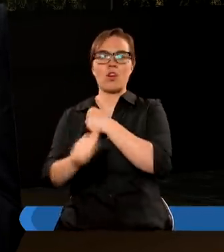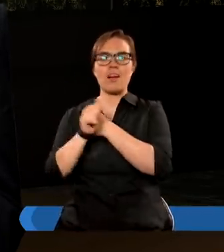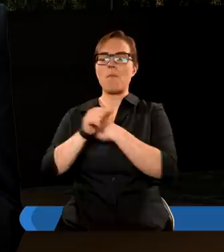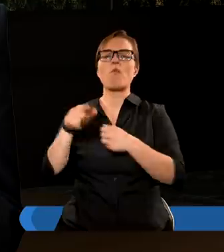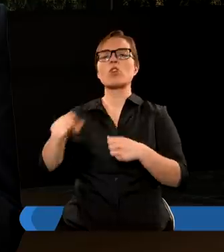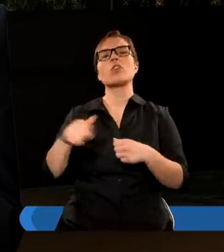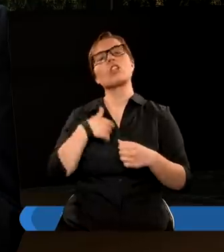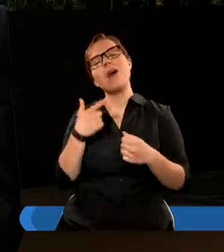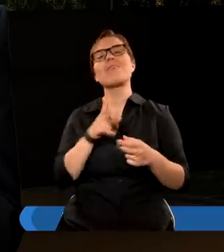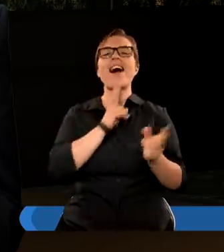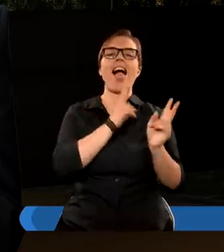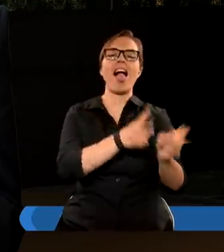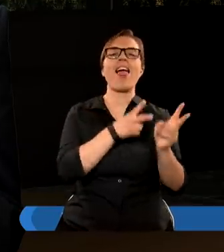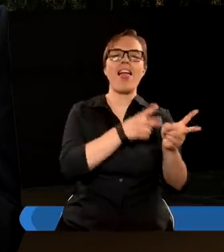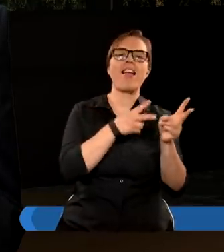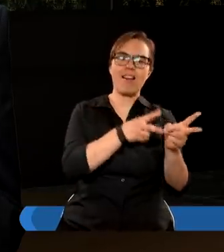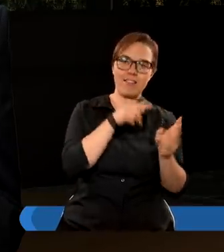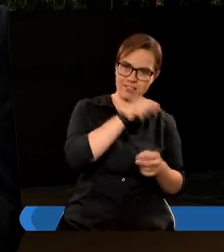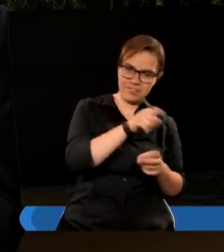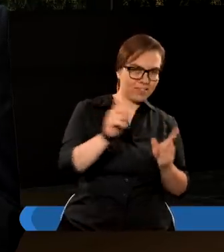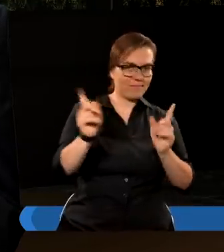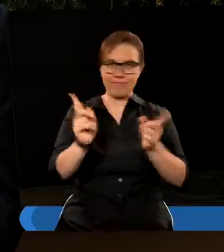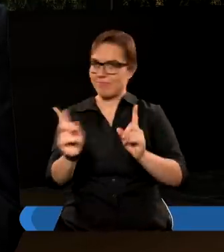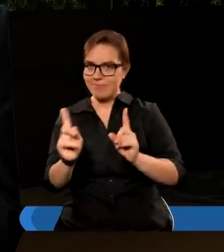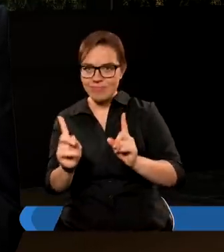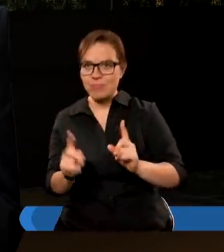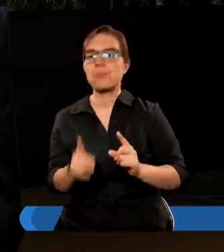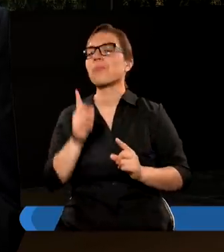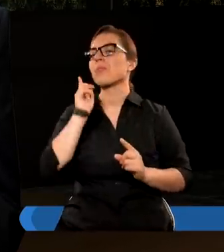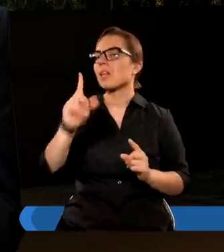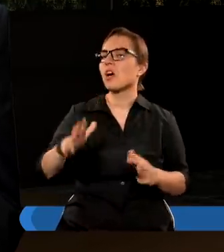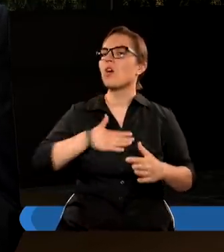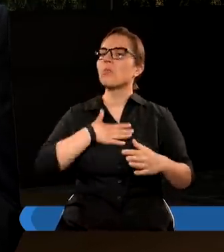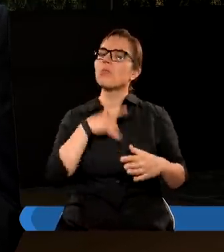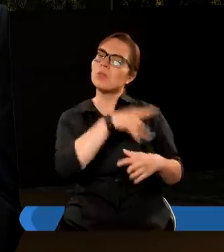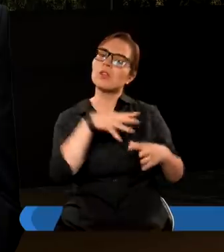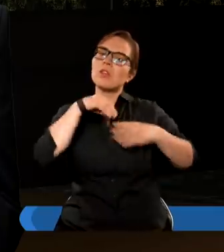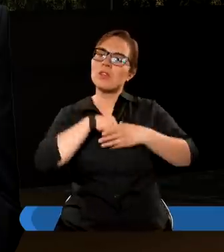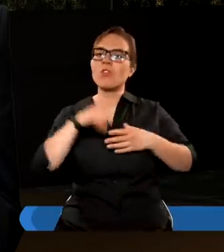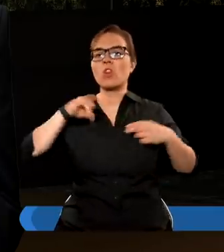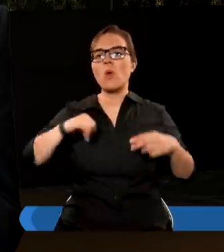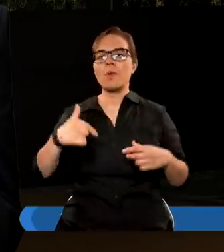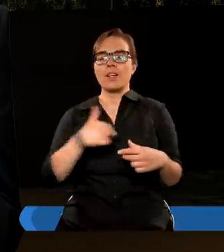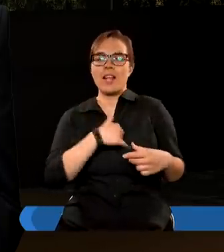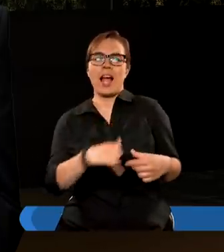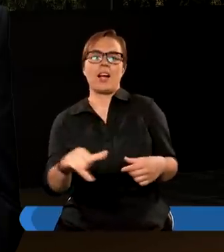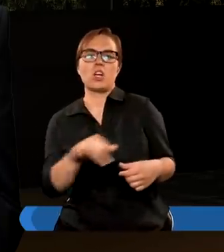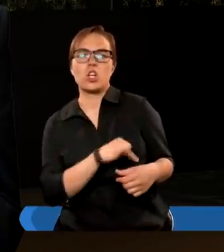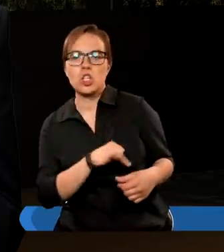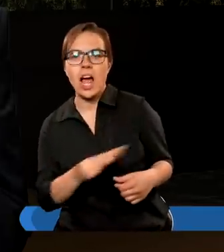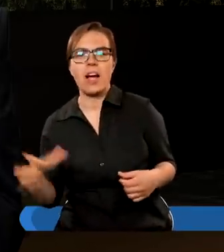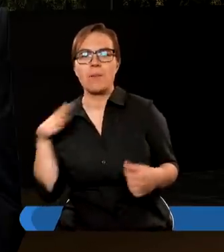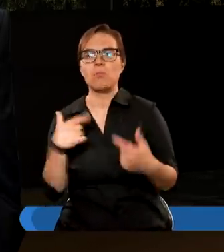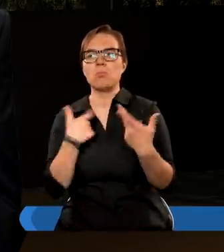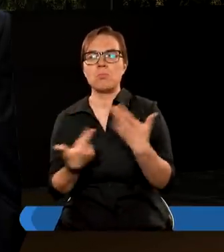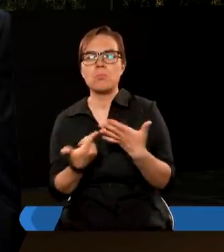naigrawać się z Niego. A więc On poczuł w sobie to, że jest grzeszny, że jest winien tych